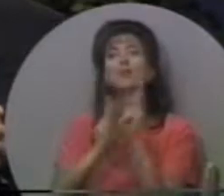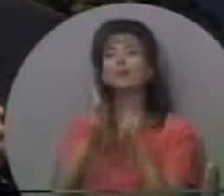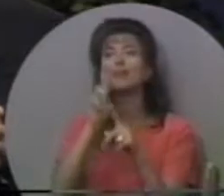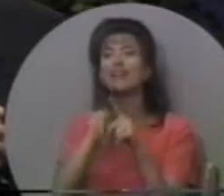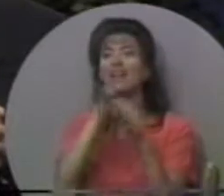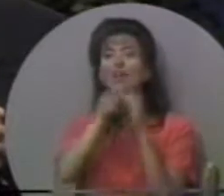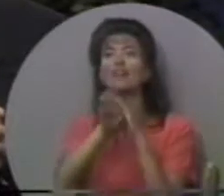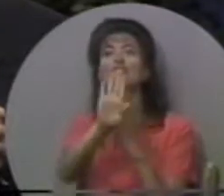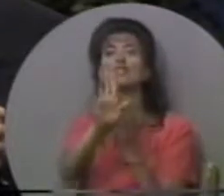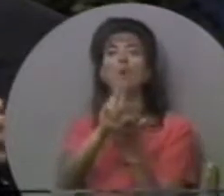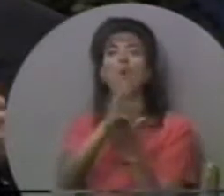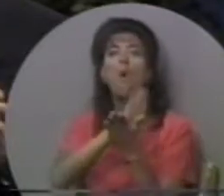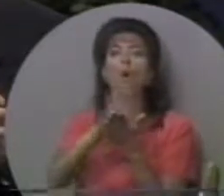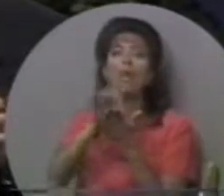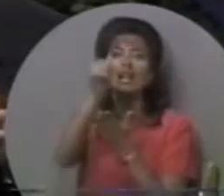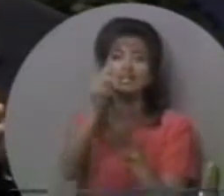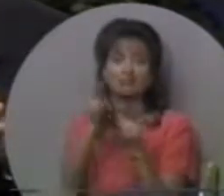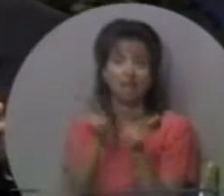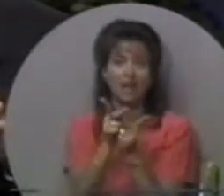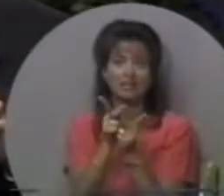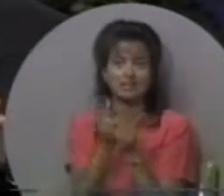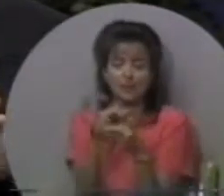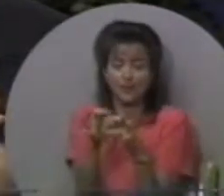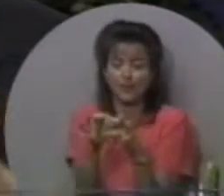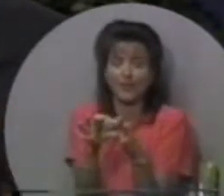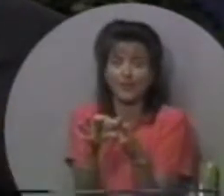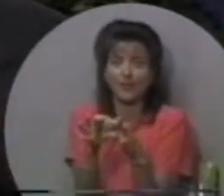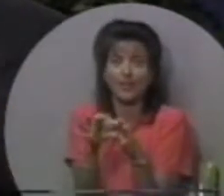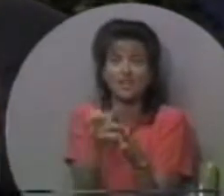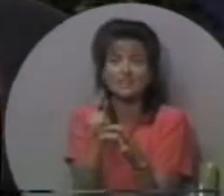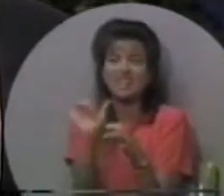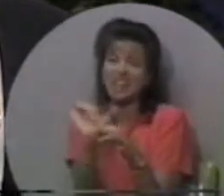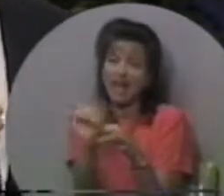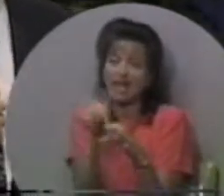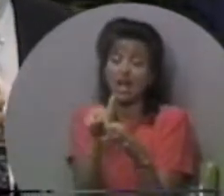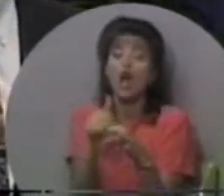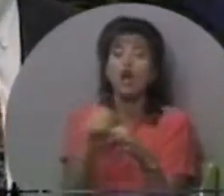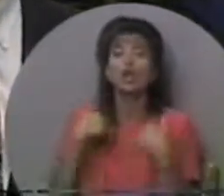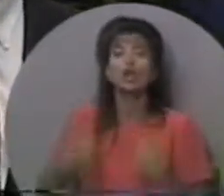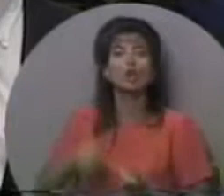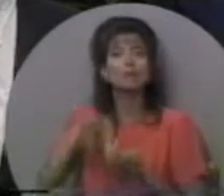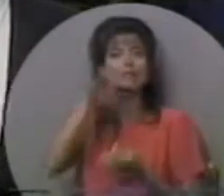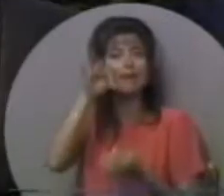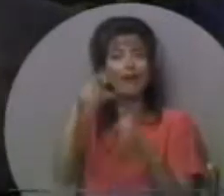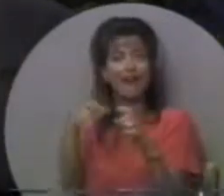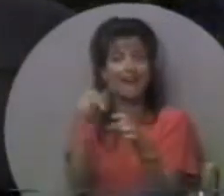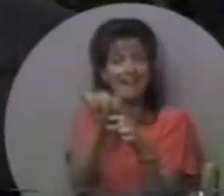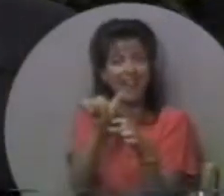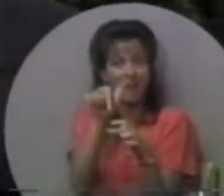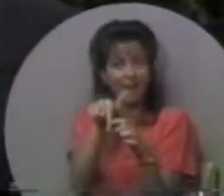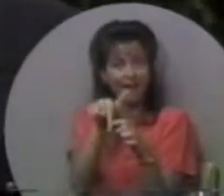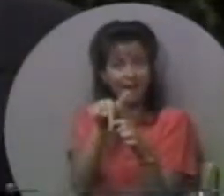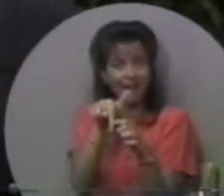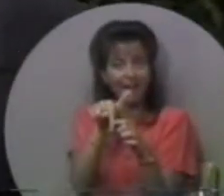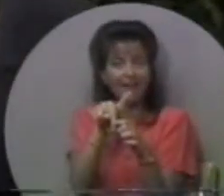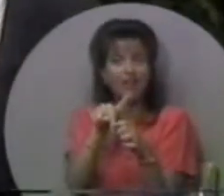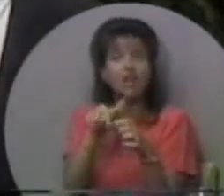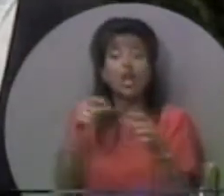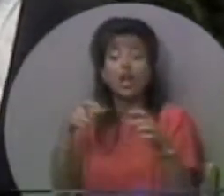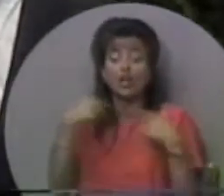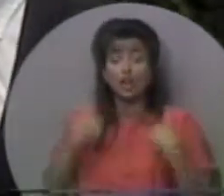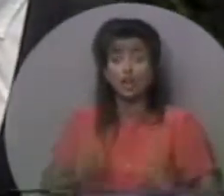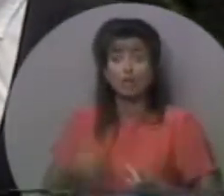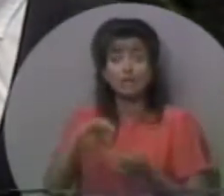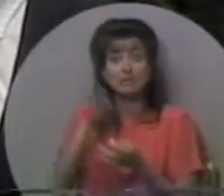ніхто не може війти в ваше святе святив, ваш людський дух. Але ваш людський дух це